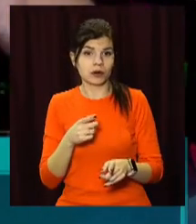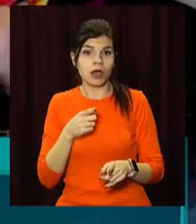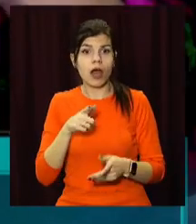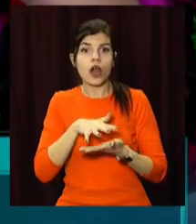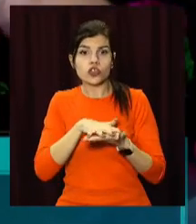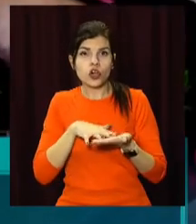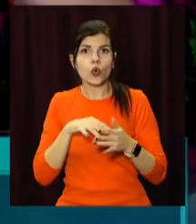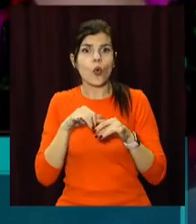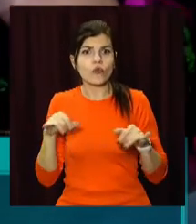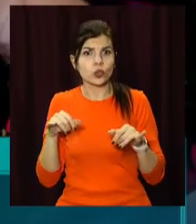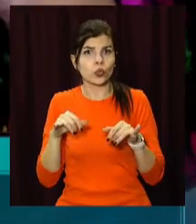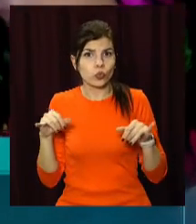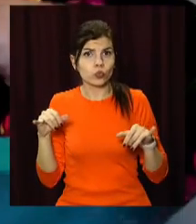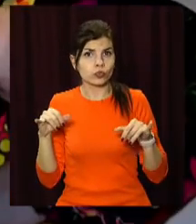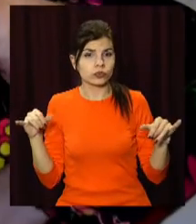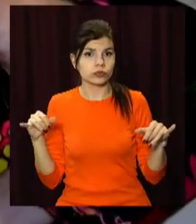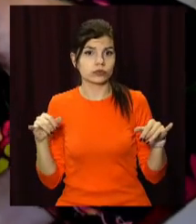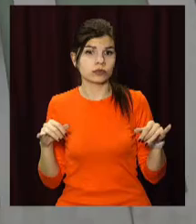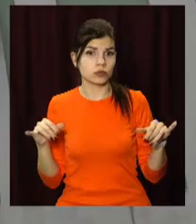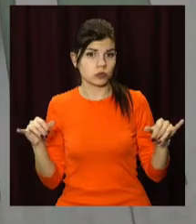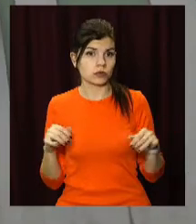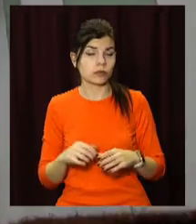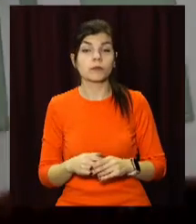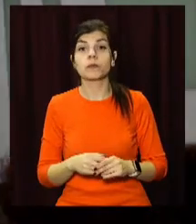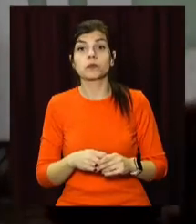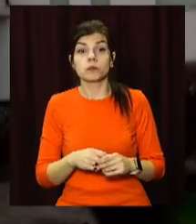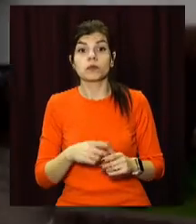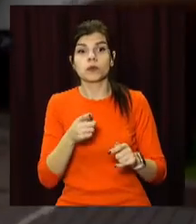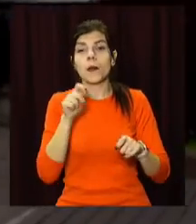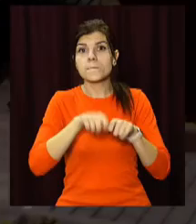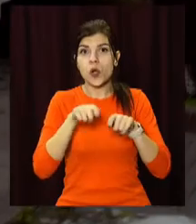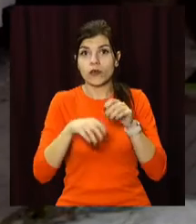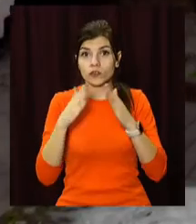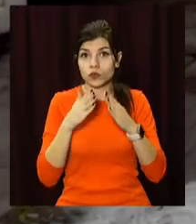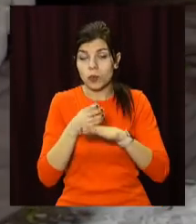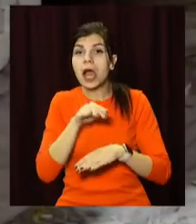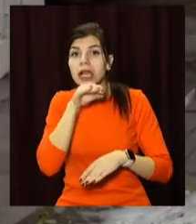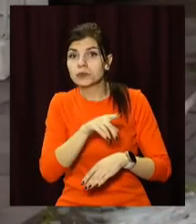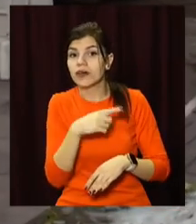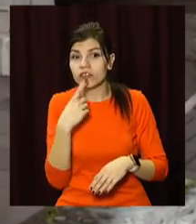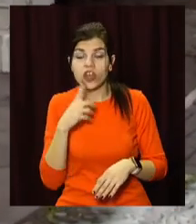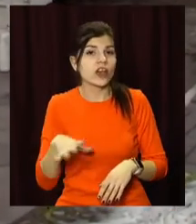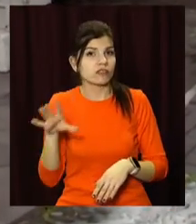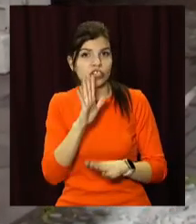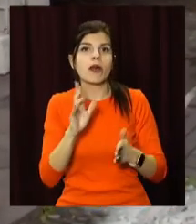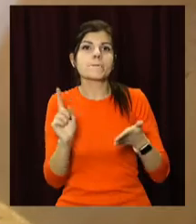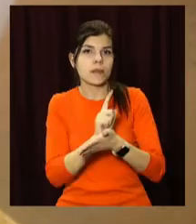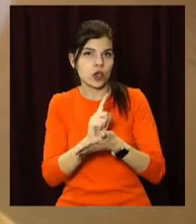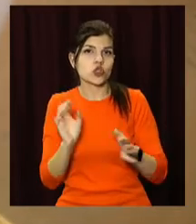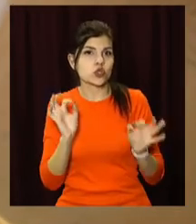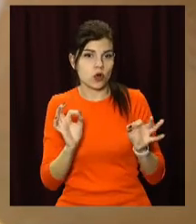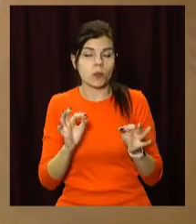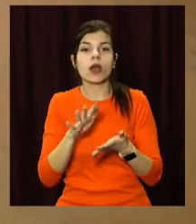уволічується, уволічується, уволічується. Однак перевіривши оселю, експерти запевняють все в межах норми.